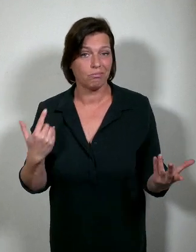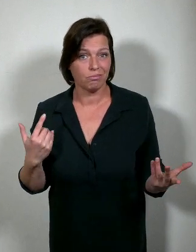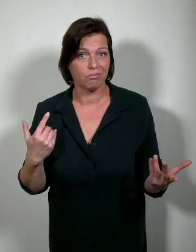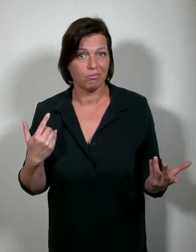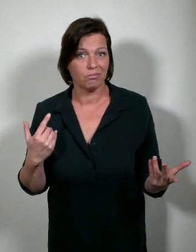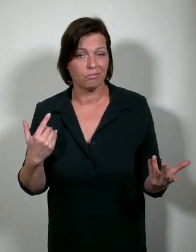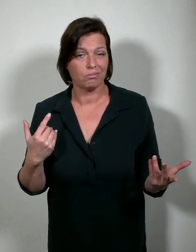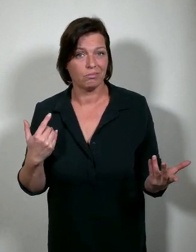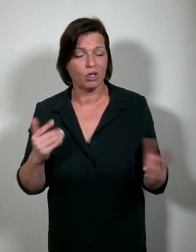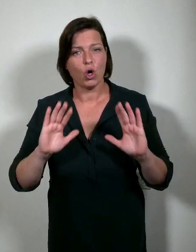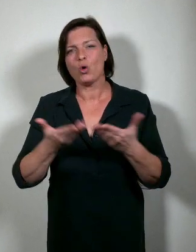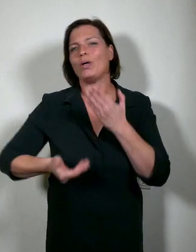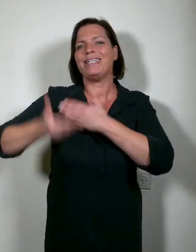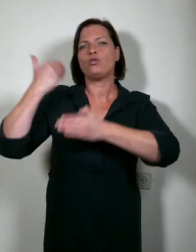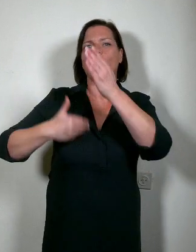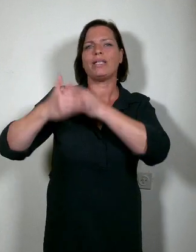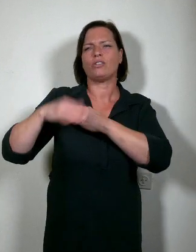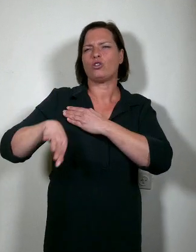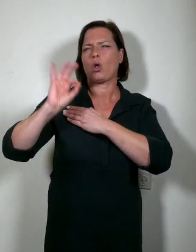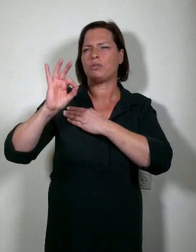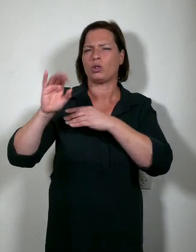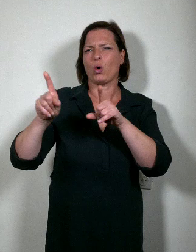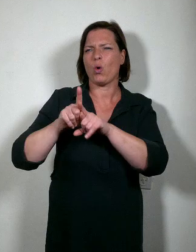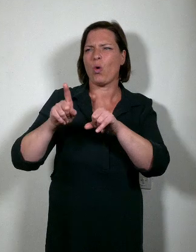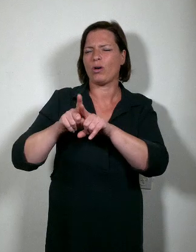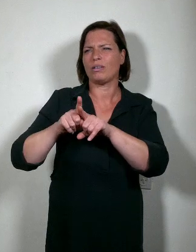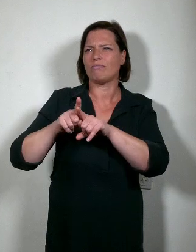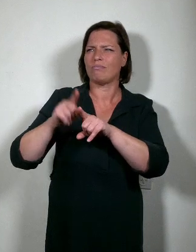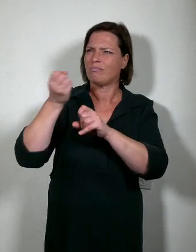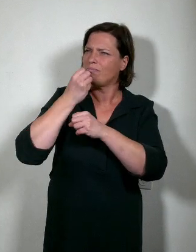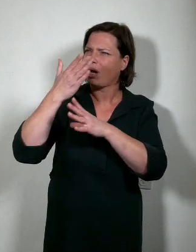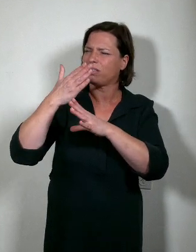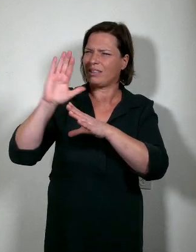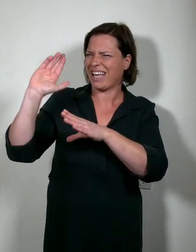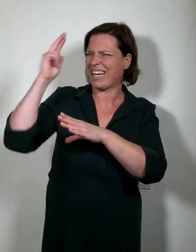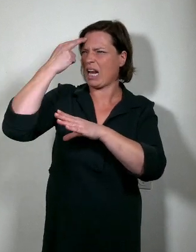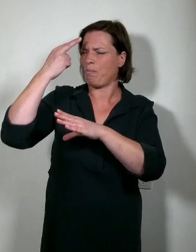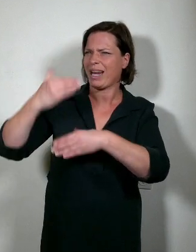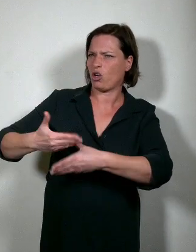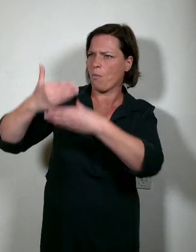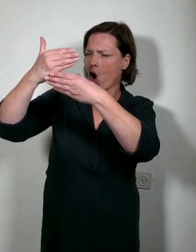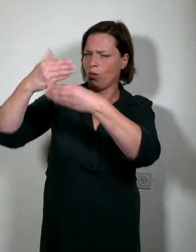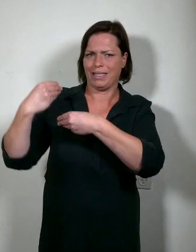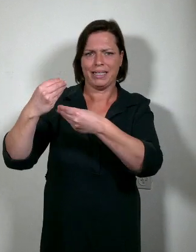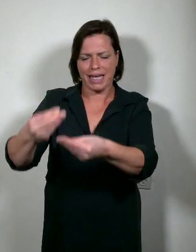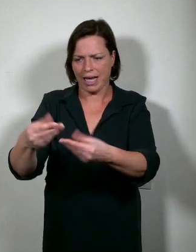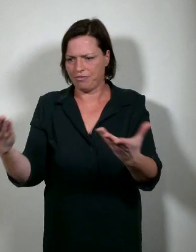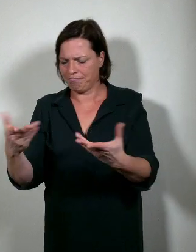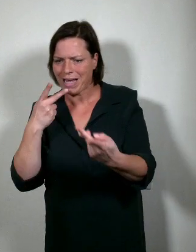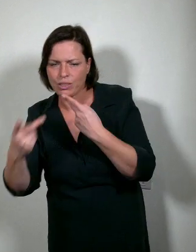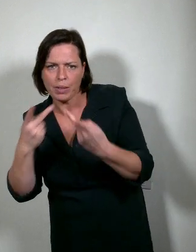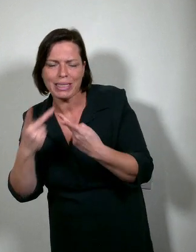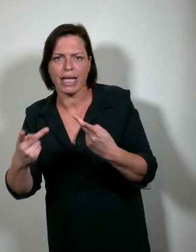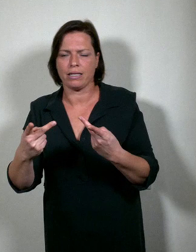onze historische en soms iconische gebouwen ruimte laten voor experimenteren? Voor nieuwe leervormen. Voor